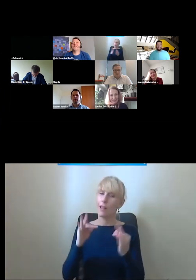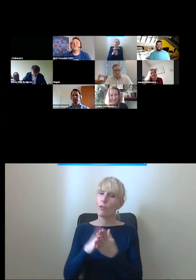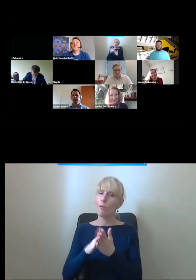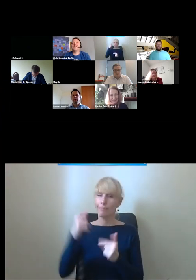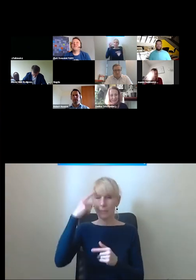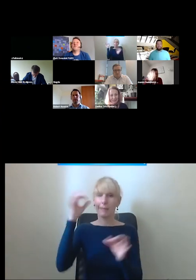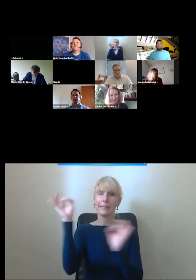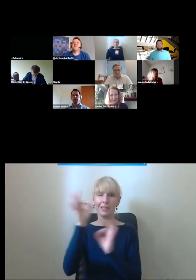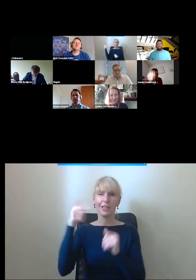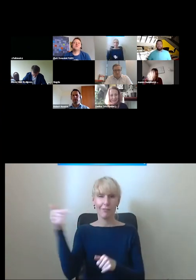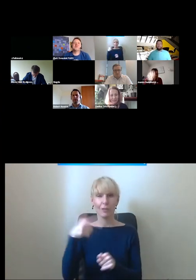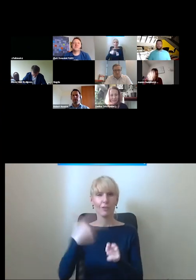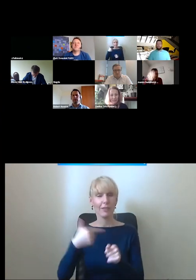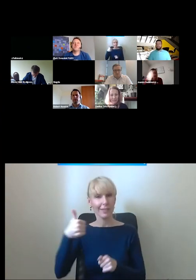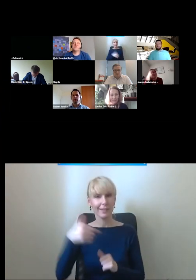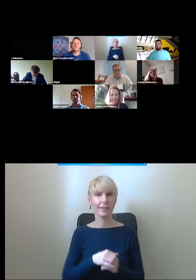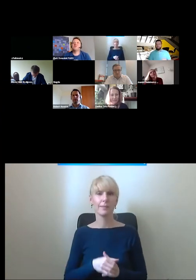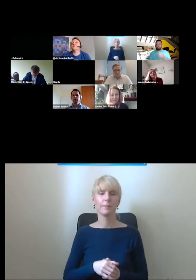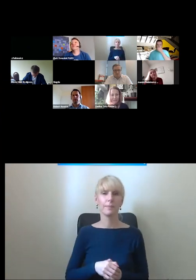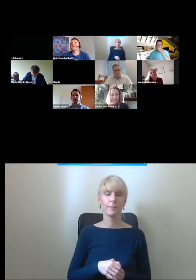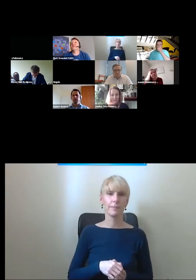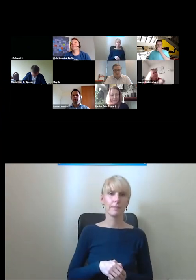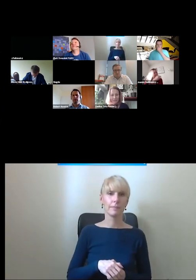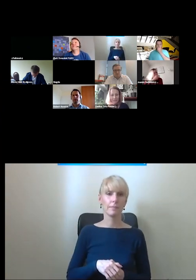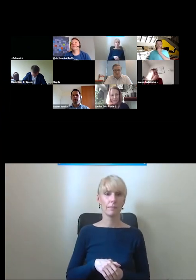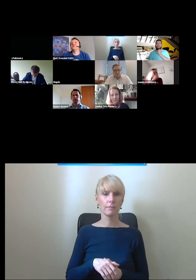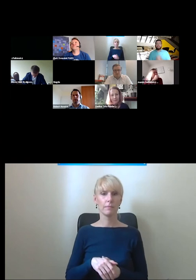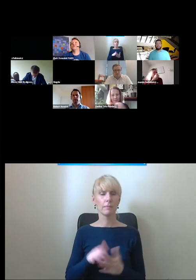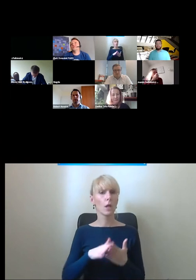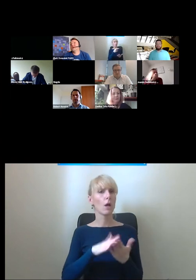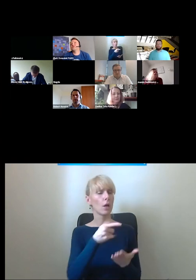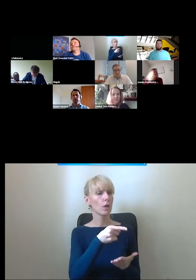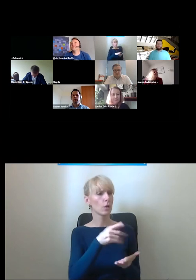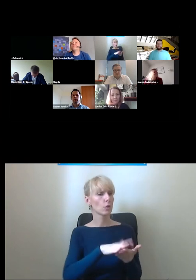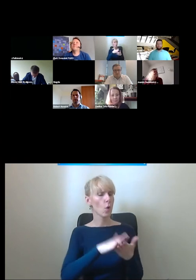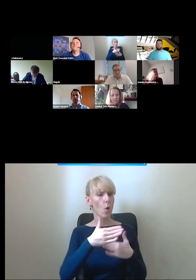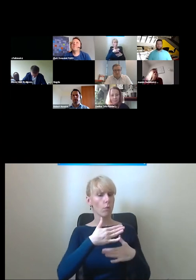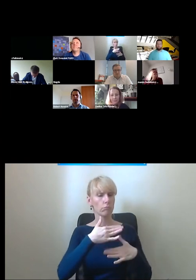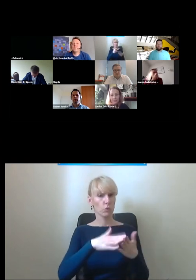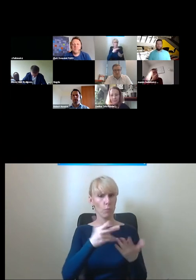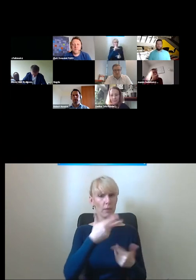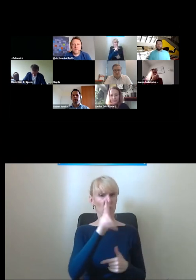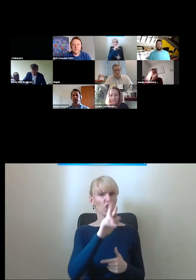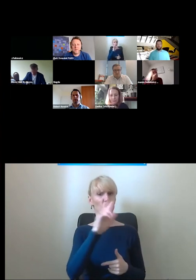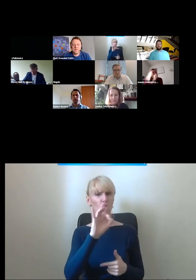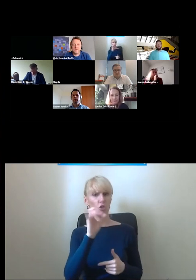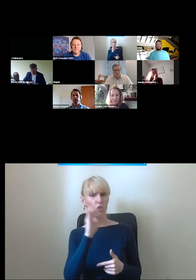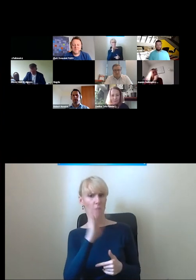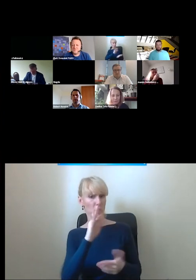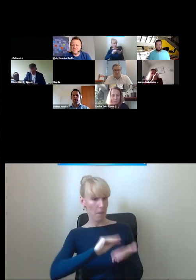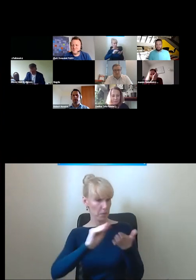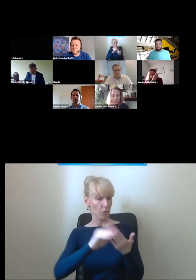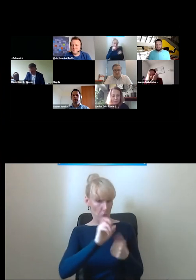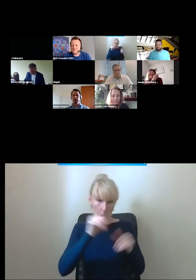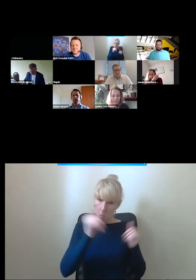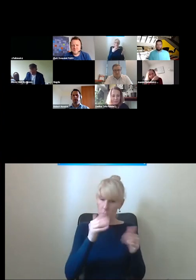odpowiedzcie na pytanie czemu wy nie możecie korzystać z wychomych chodników pan Krzysztof pisze ja korzystam no to